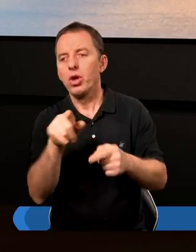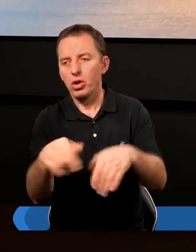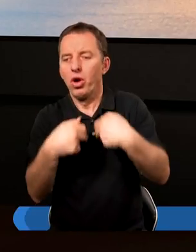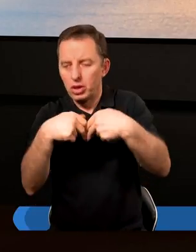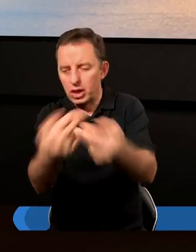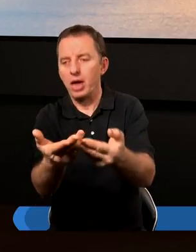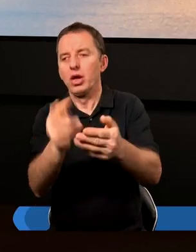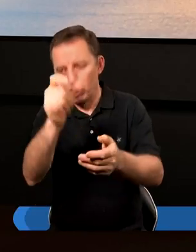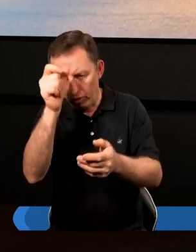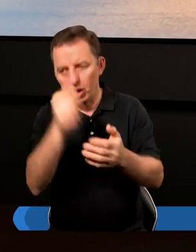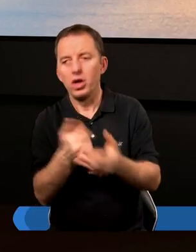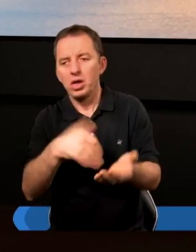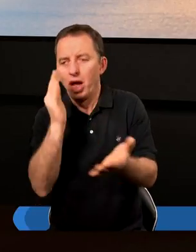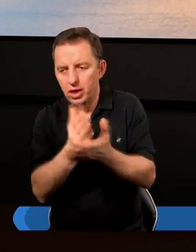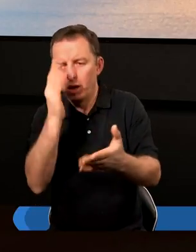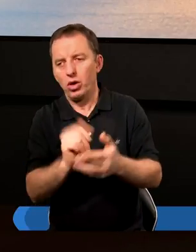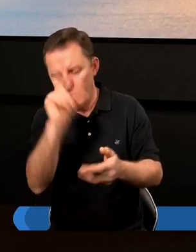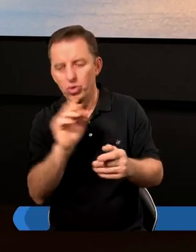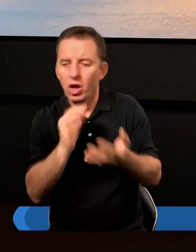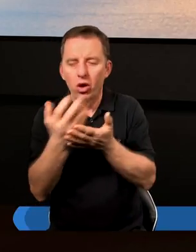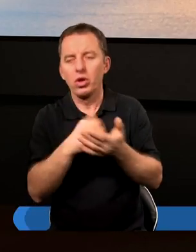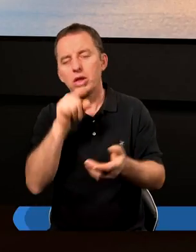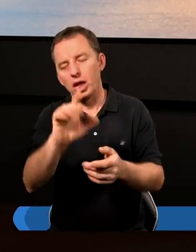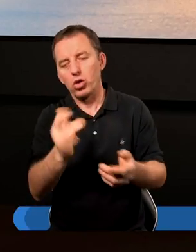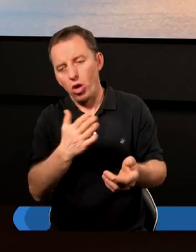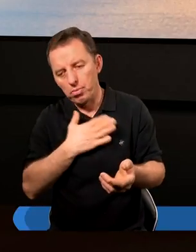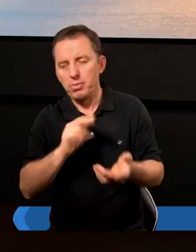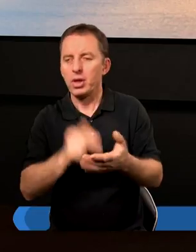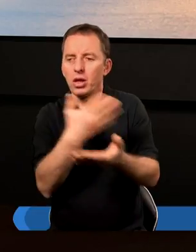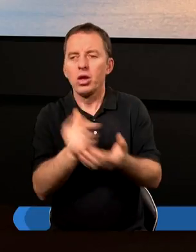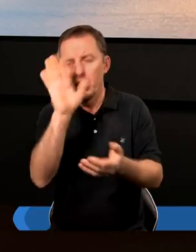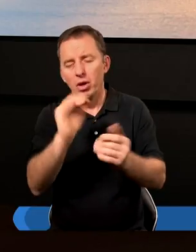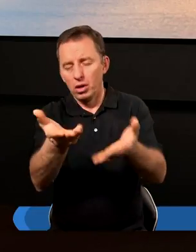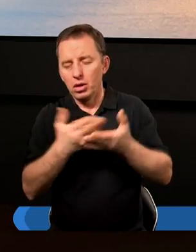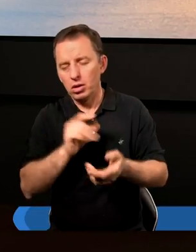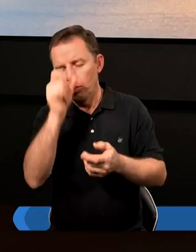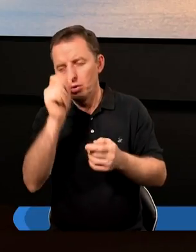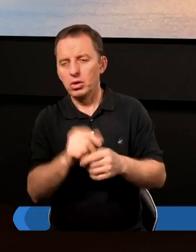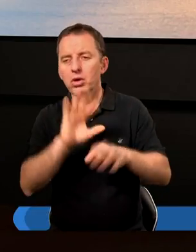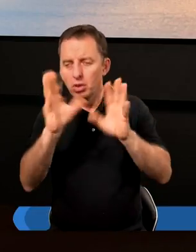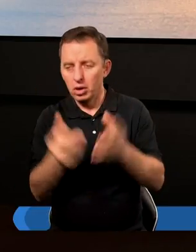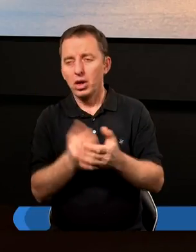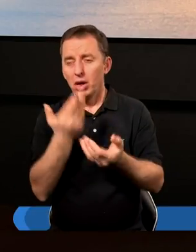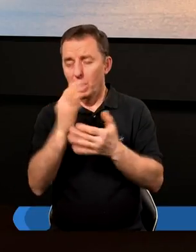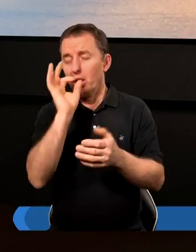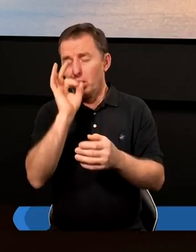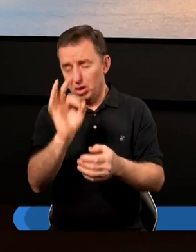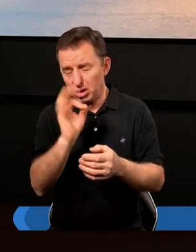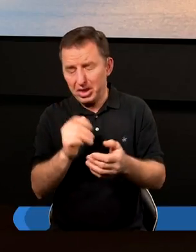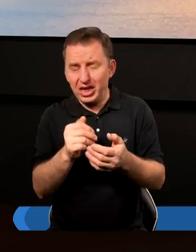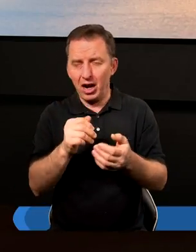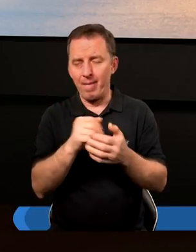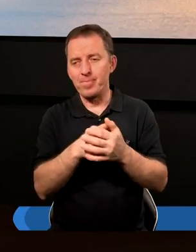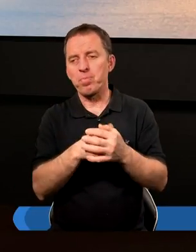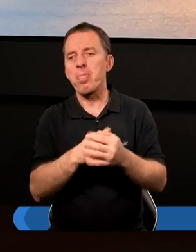Bóg to daje człowiekowi, nie tylko przecież ludzie korzystają z tego, co mamy na tej ziemi, ale jeżeli Bóg to daje człowiekowi, to znaczy, że jest to bardzo dobre.